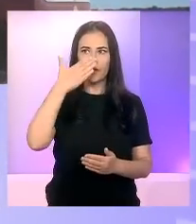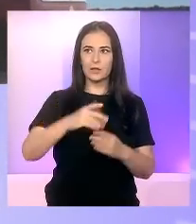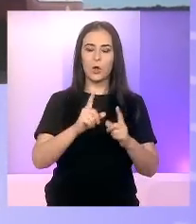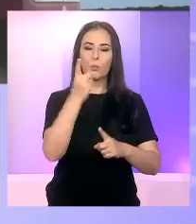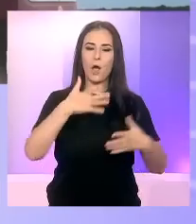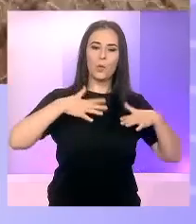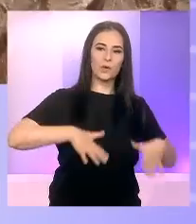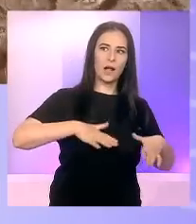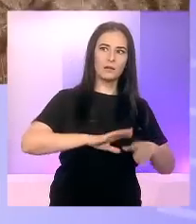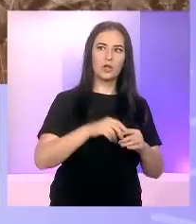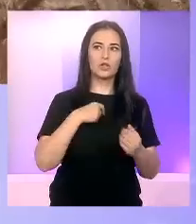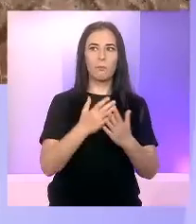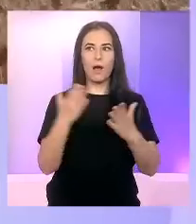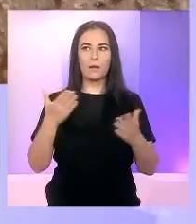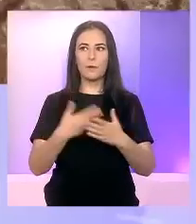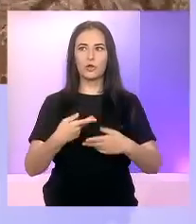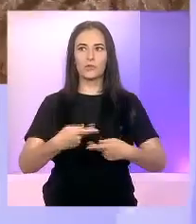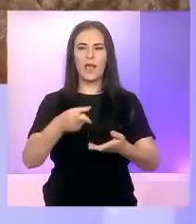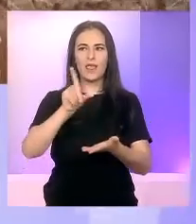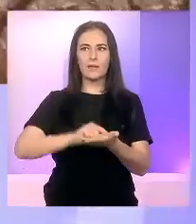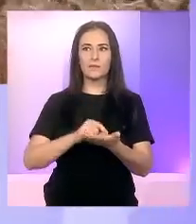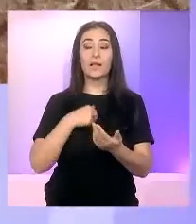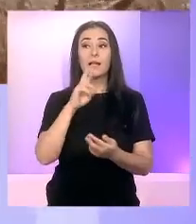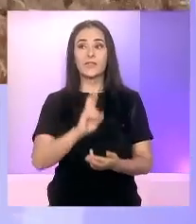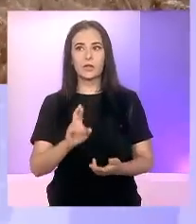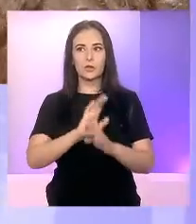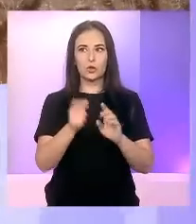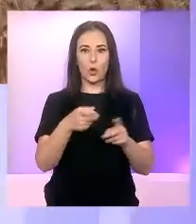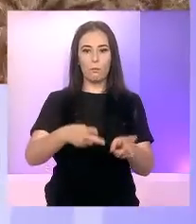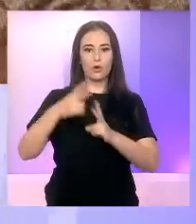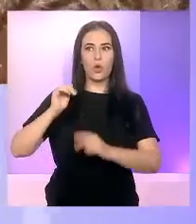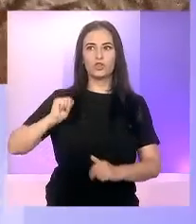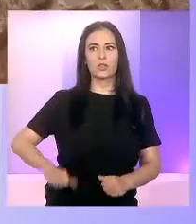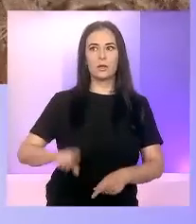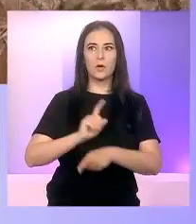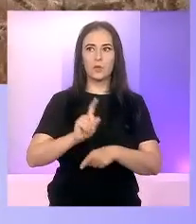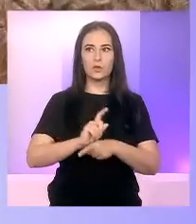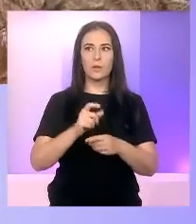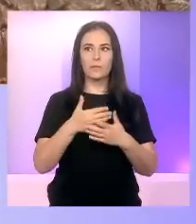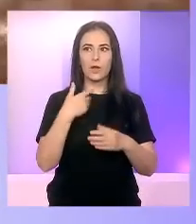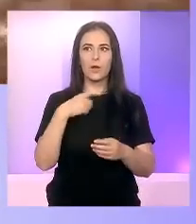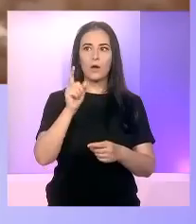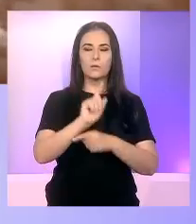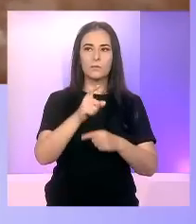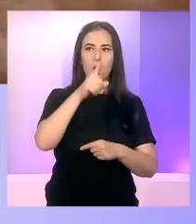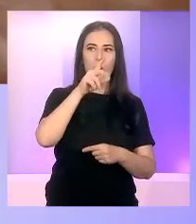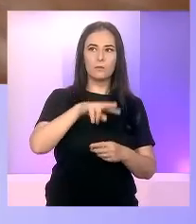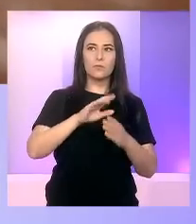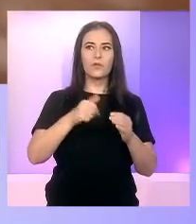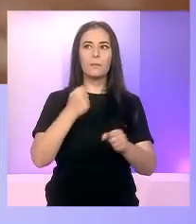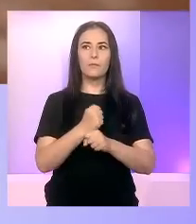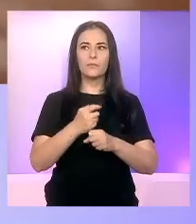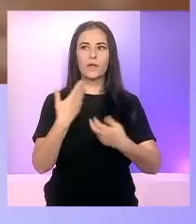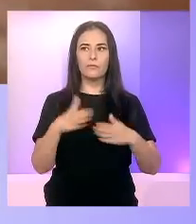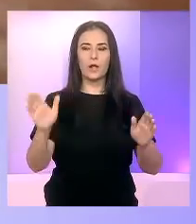numai de Ucraina. Deci o sumă mult mai mare de produse ieftine. Dar revenind, Porto Constanța, noi spunem de un an, de zi, nu am și două luni, că este și va